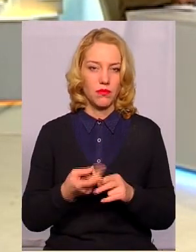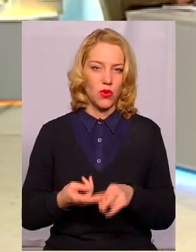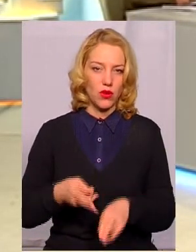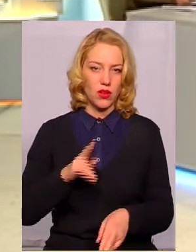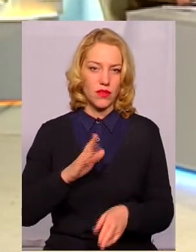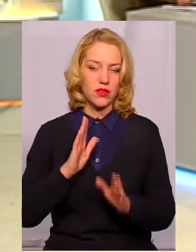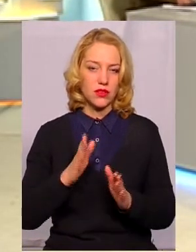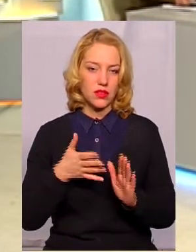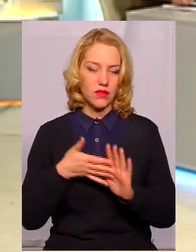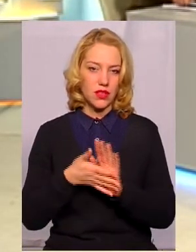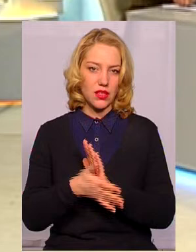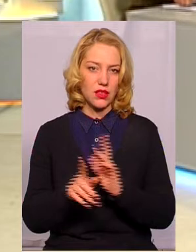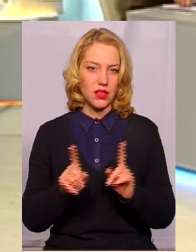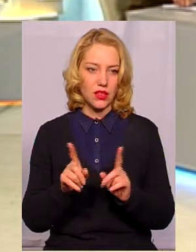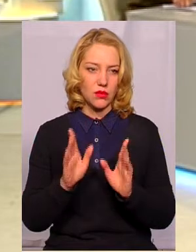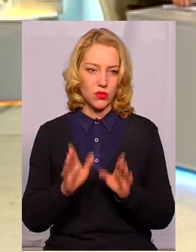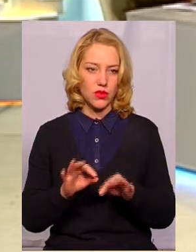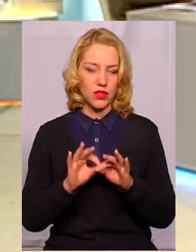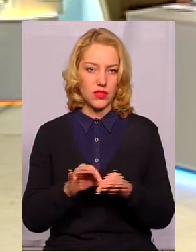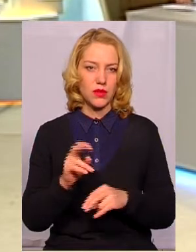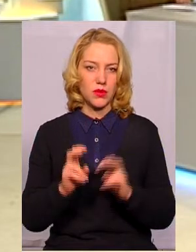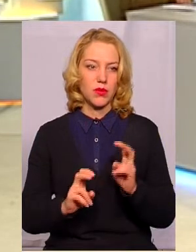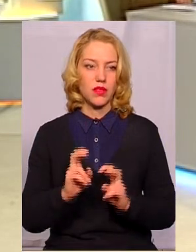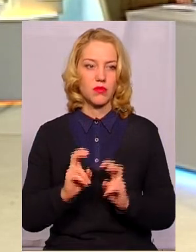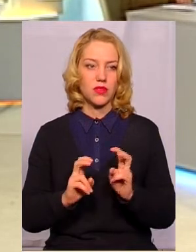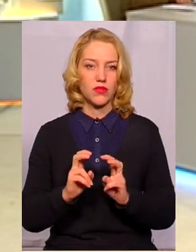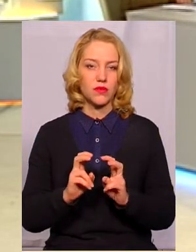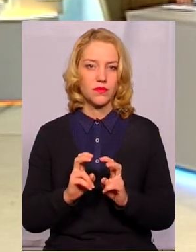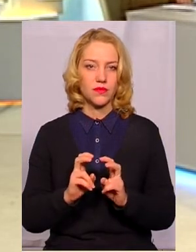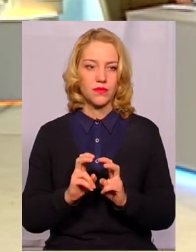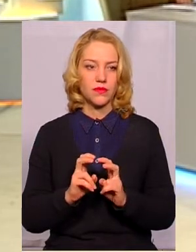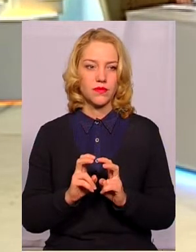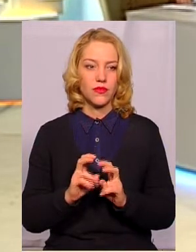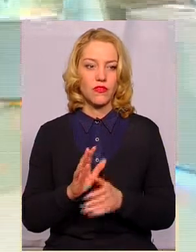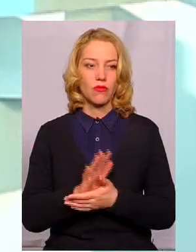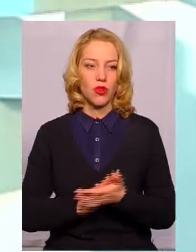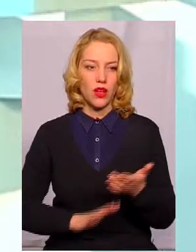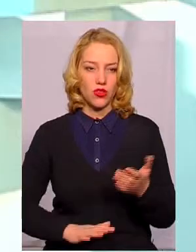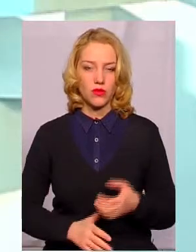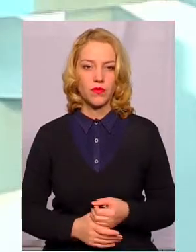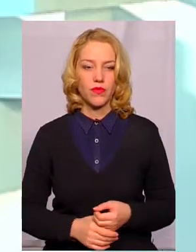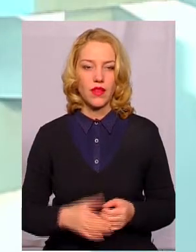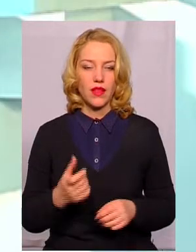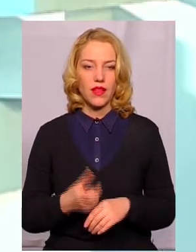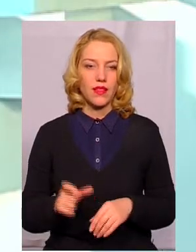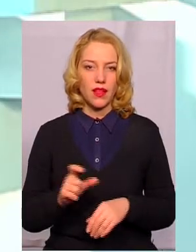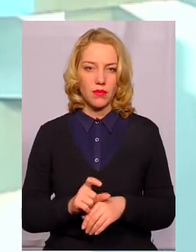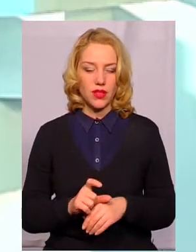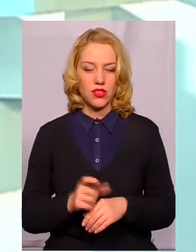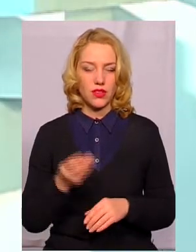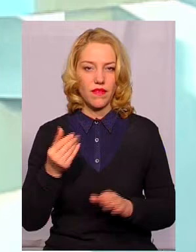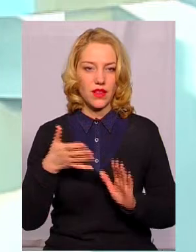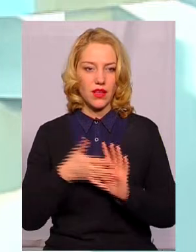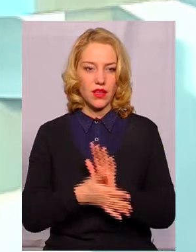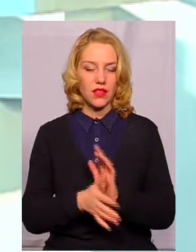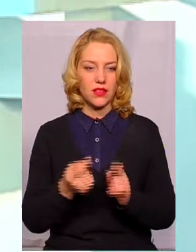витрати, які буде нести підприємство в подальшому. Найбільші витрати –